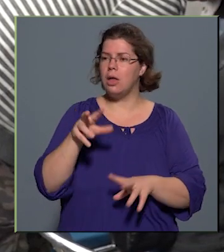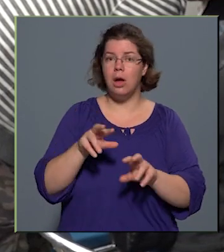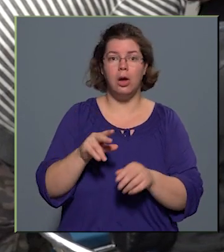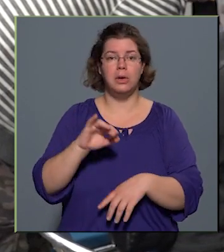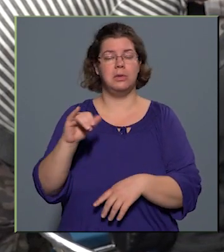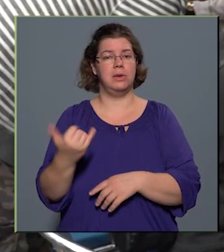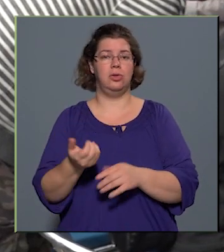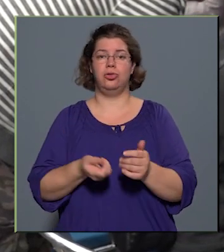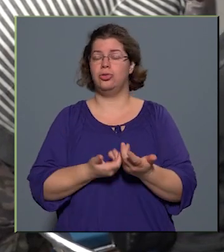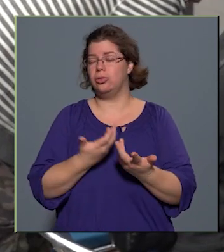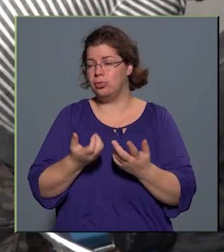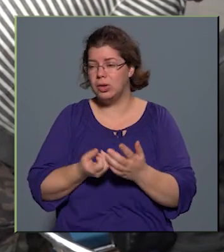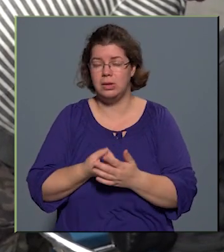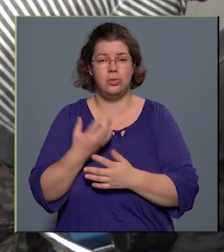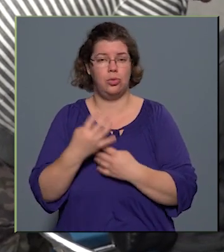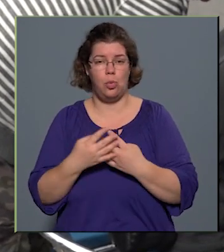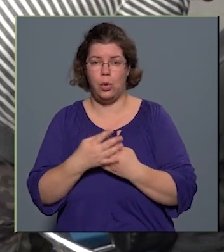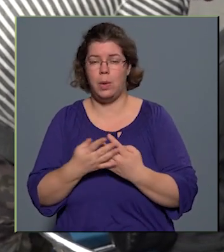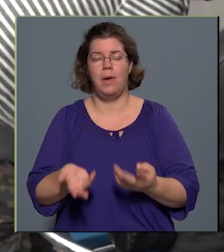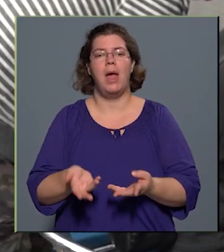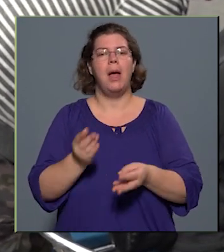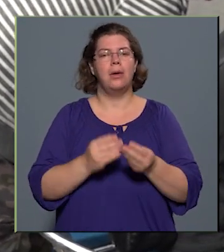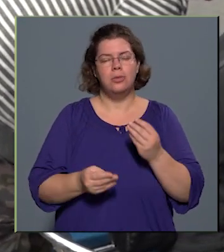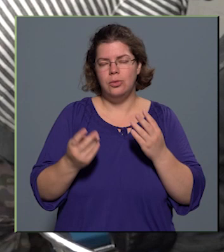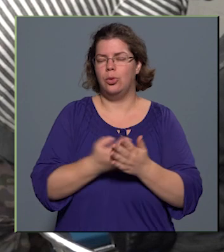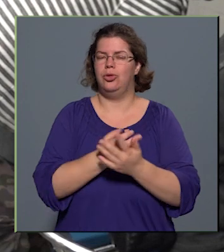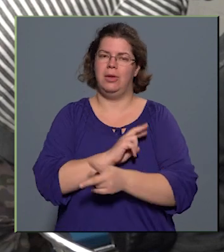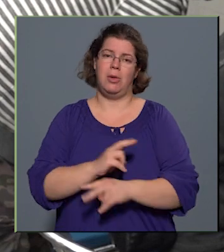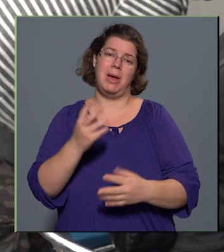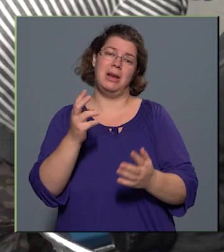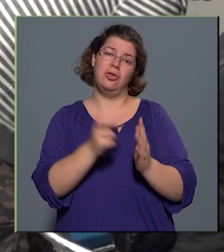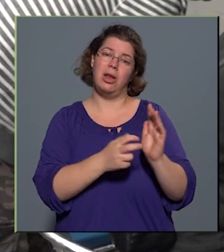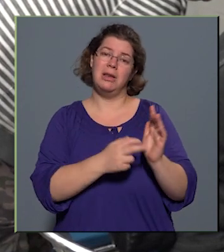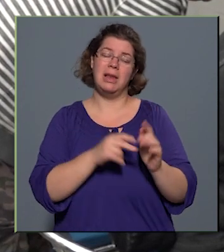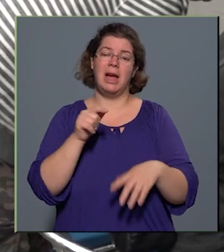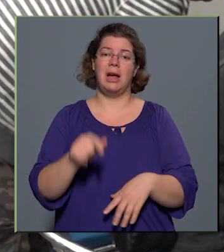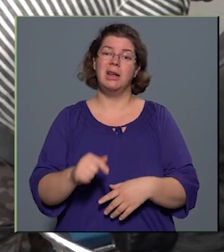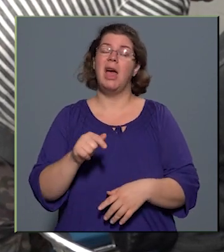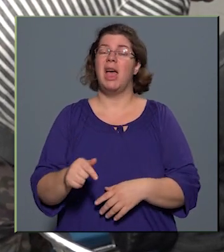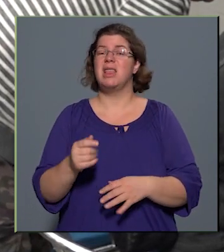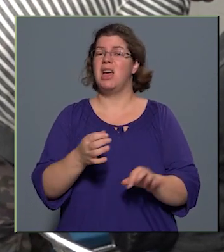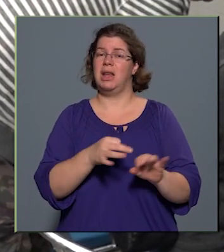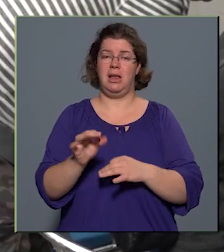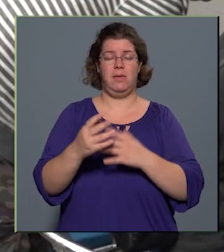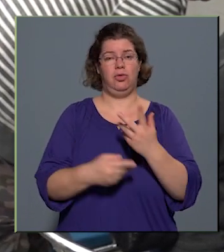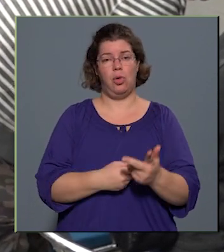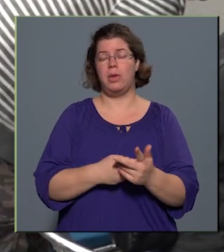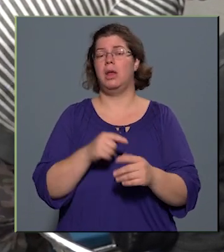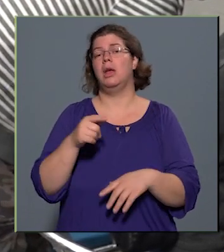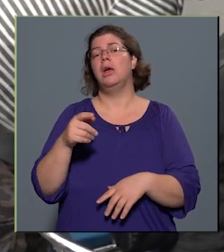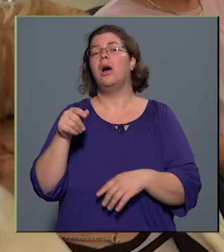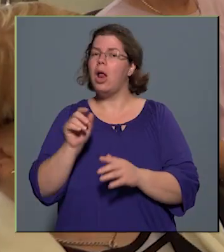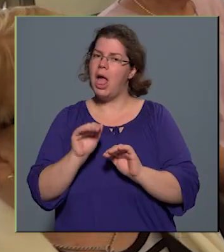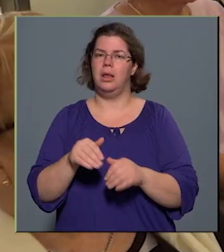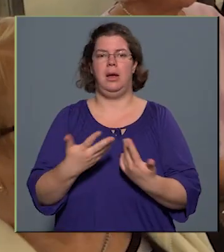szükség van erre, hiszen a statisztikákat sajnos ez a rendezvénysorozat csak alátámasztja, ami mindarról szól,